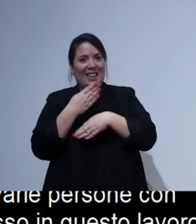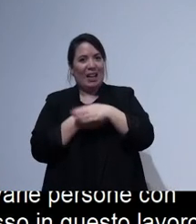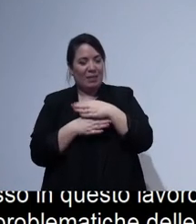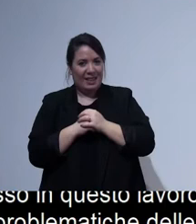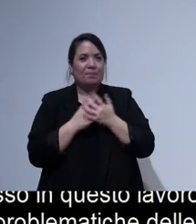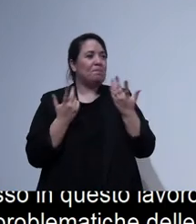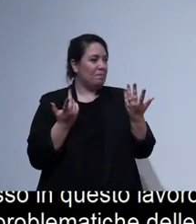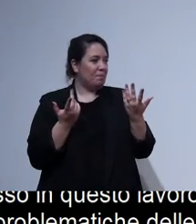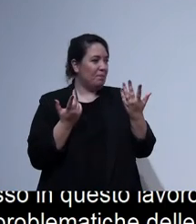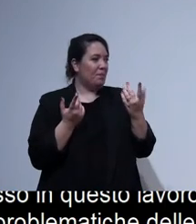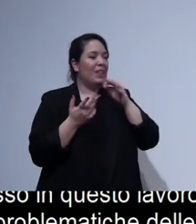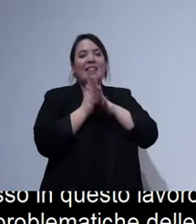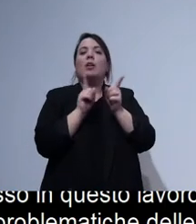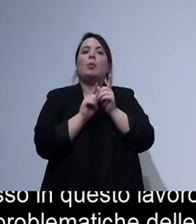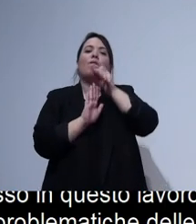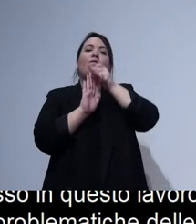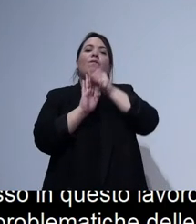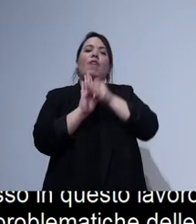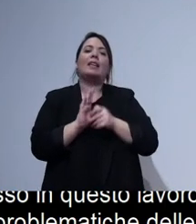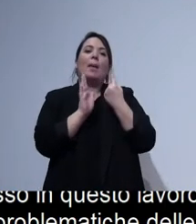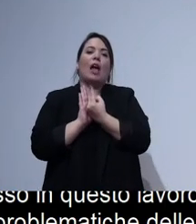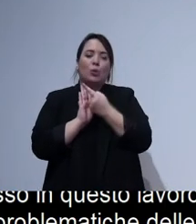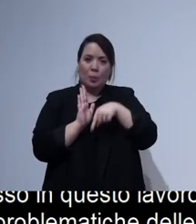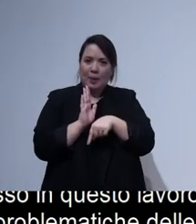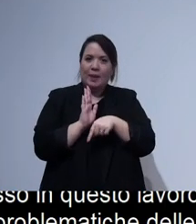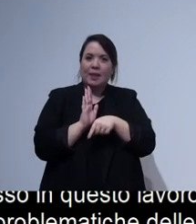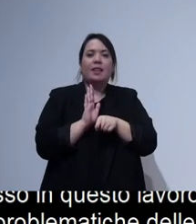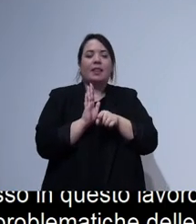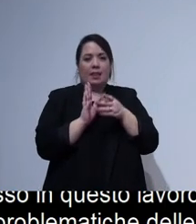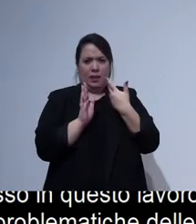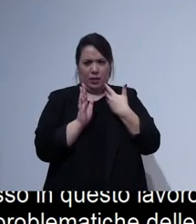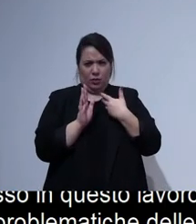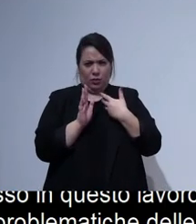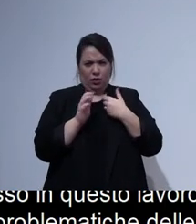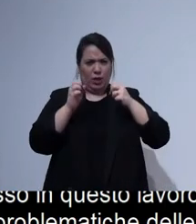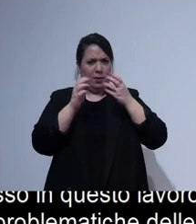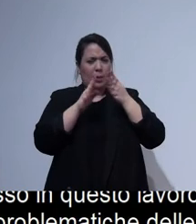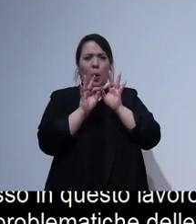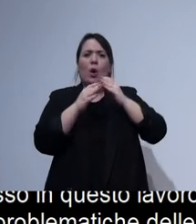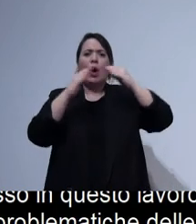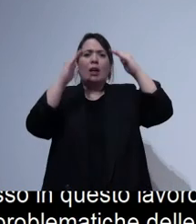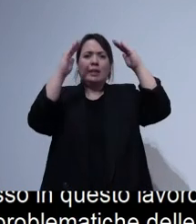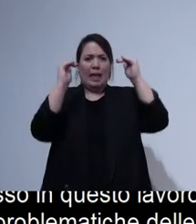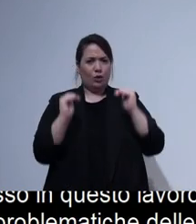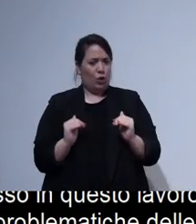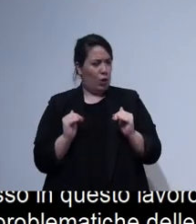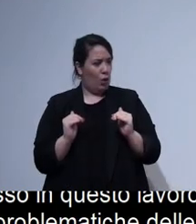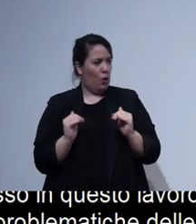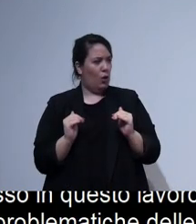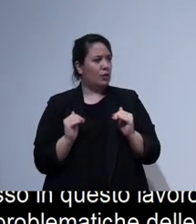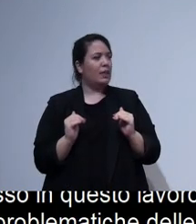di matemecum diviso per le tre macro aree della